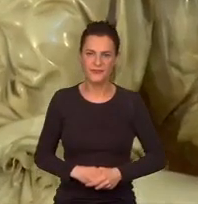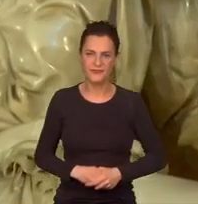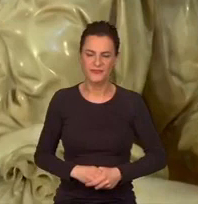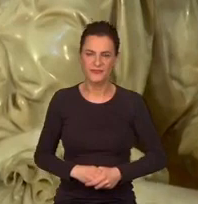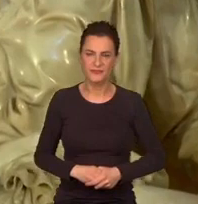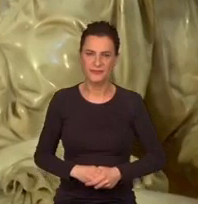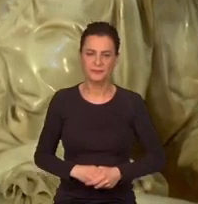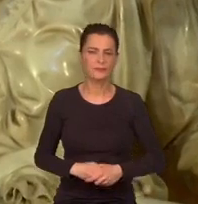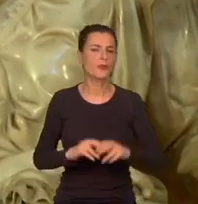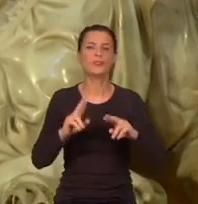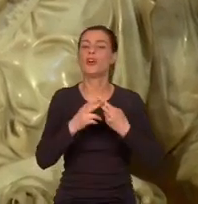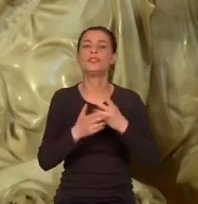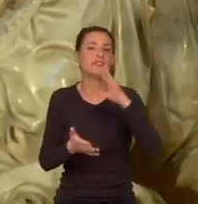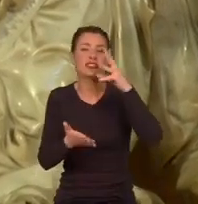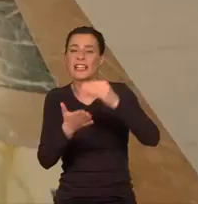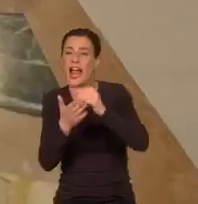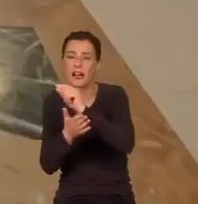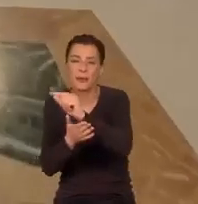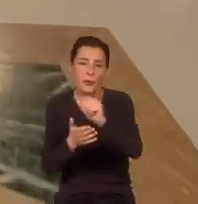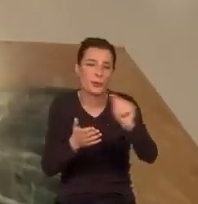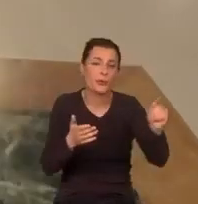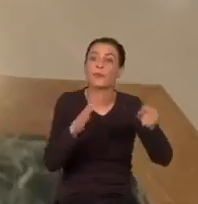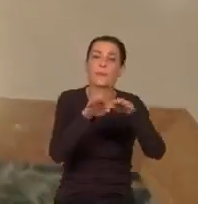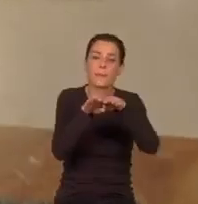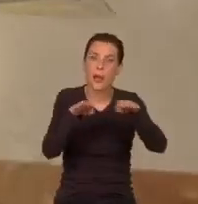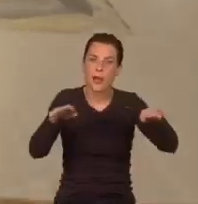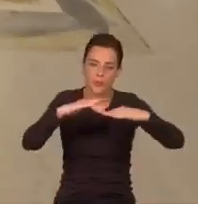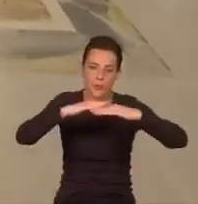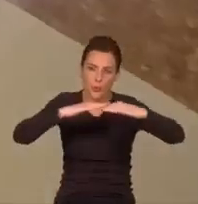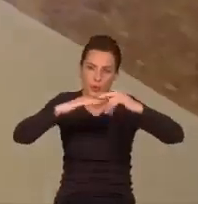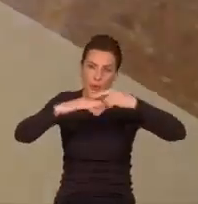Źródła tych skarbów leżą pod marmurami posadzek Bazyliki.